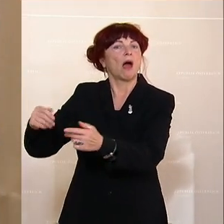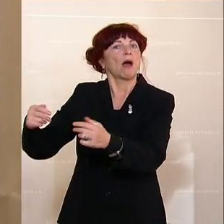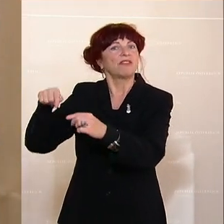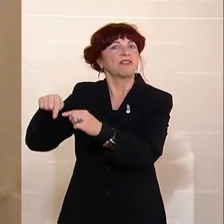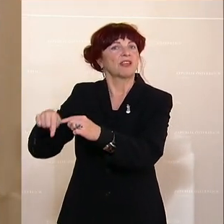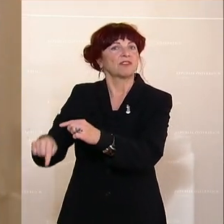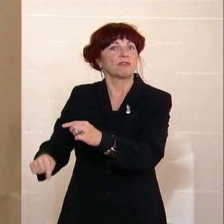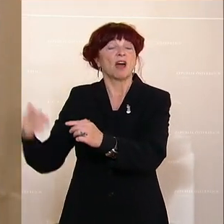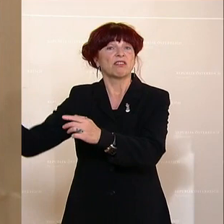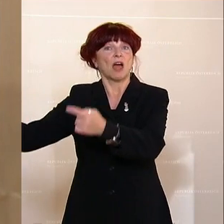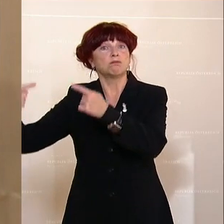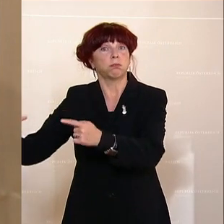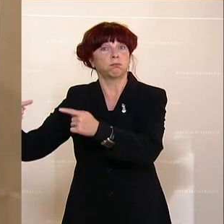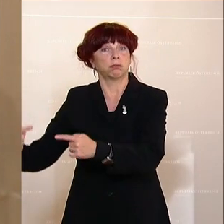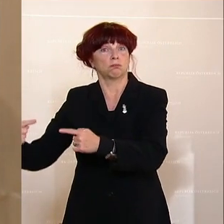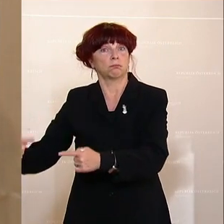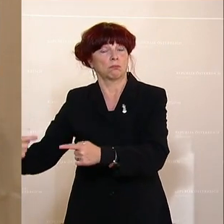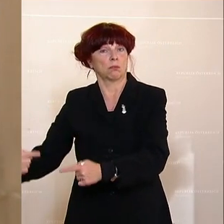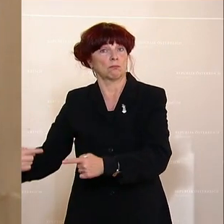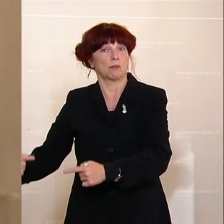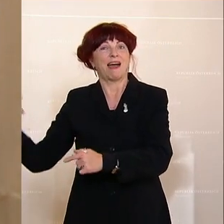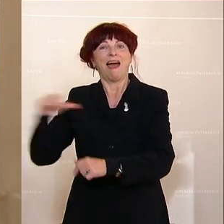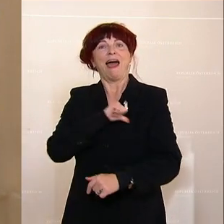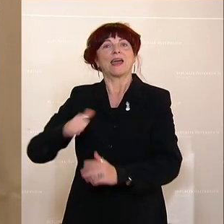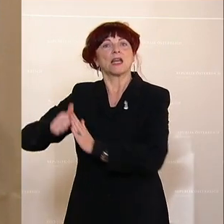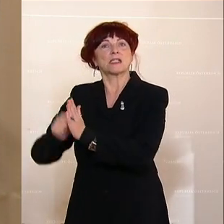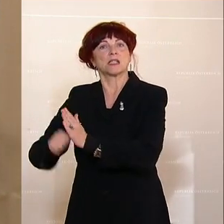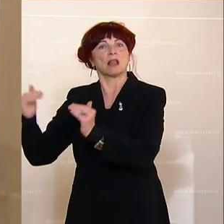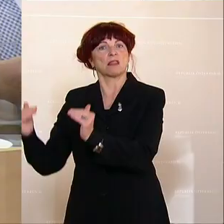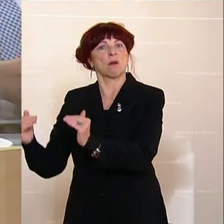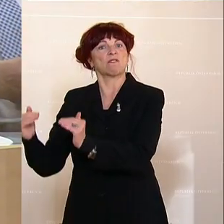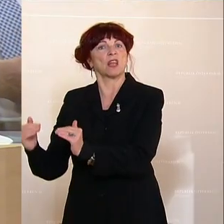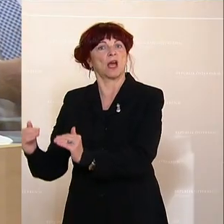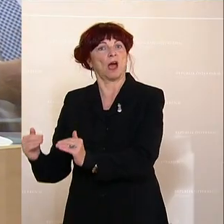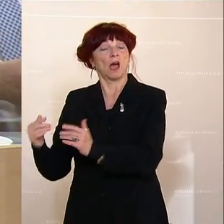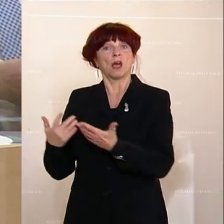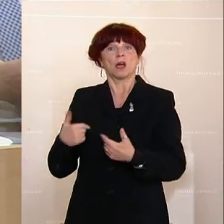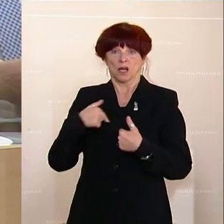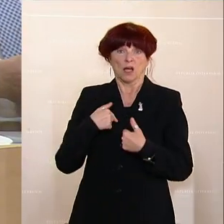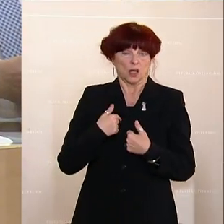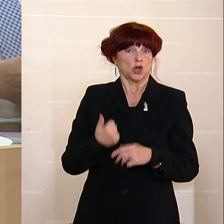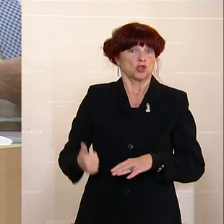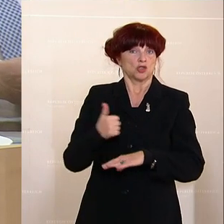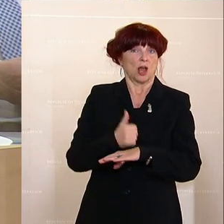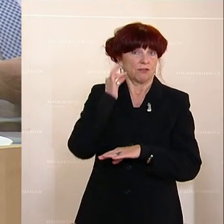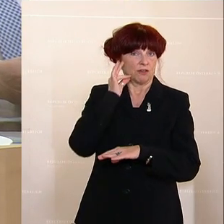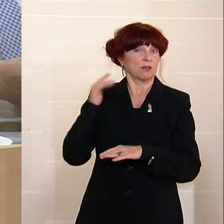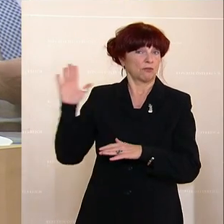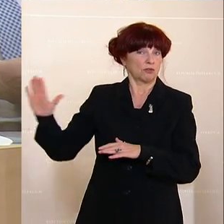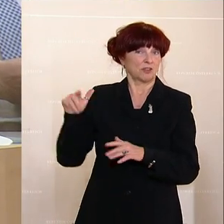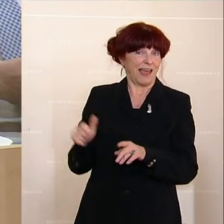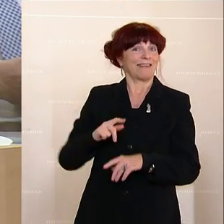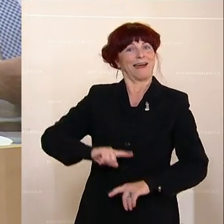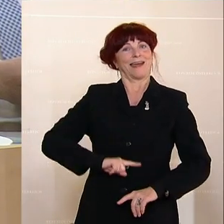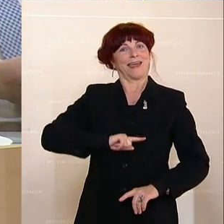Ihre eigene Latte noch korrigieren? Wie oft müssen Sie Ihren eigenen Standard überholen? Und mir tut ja schon die Chefin Ihrer Ethikkommission leid,